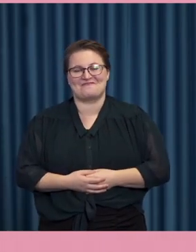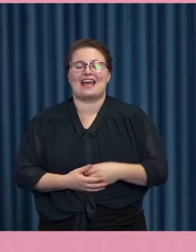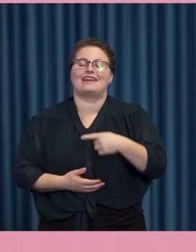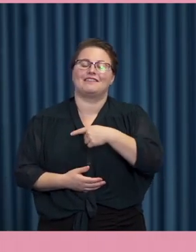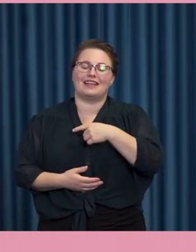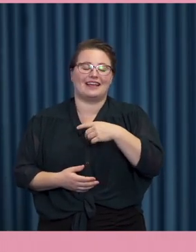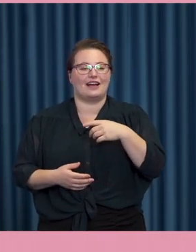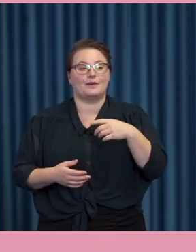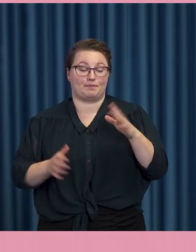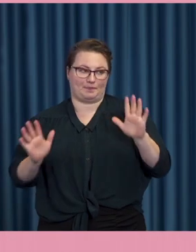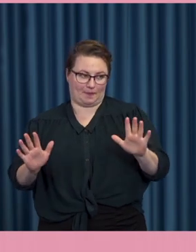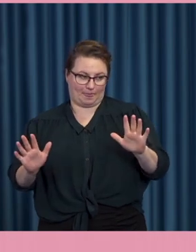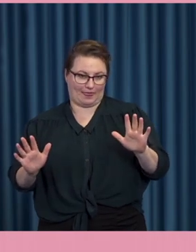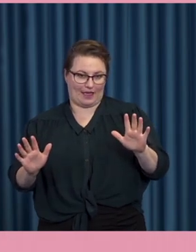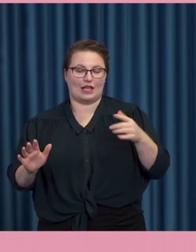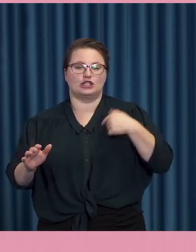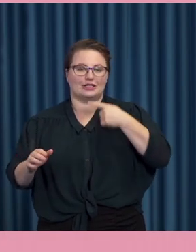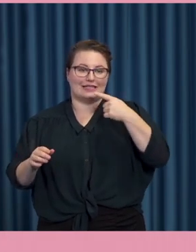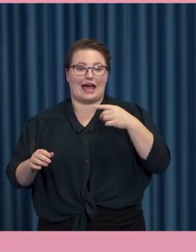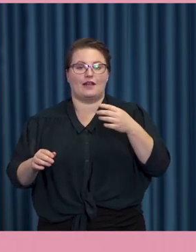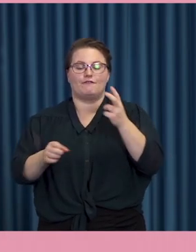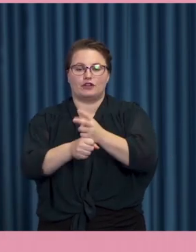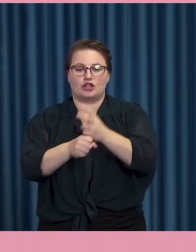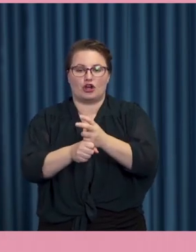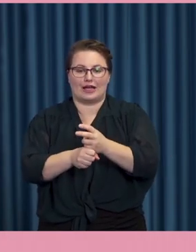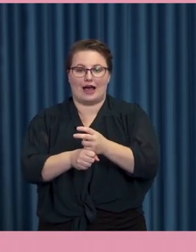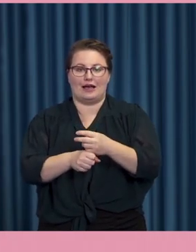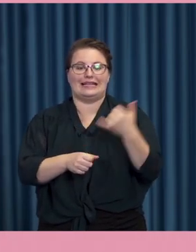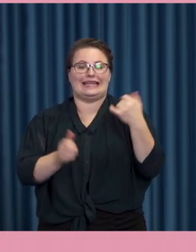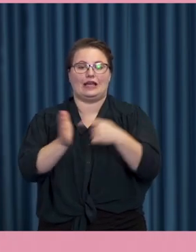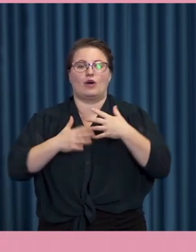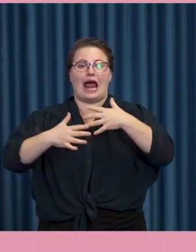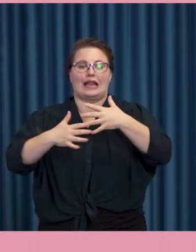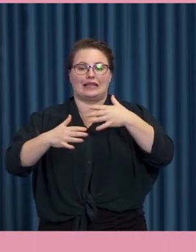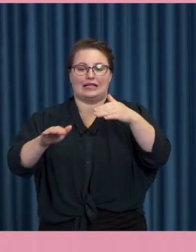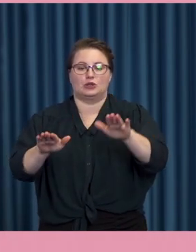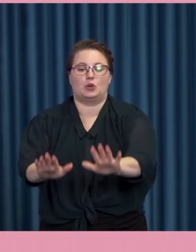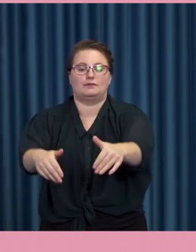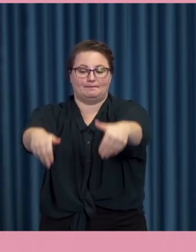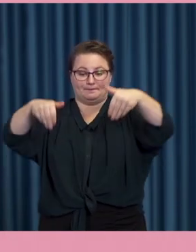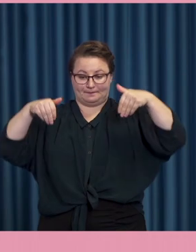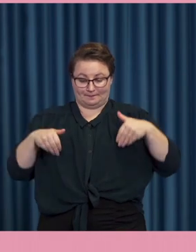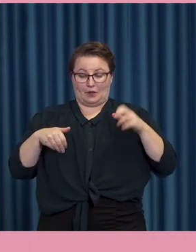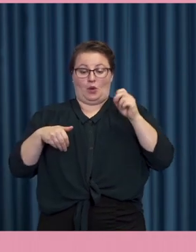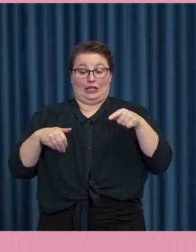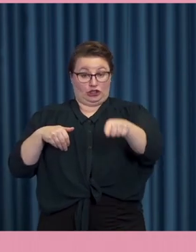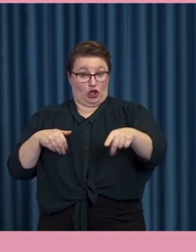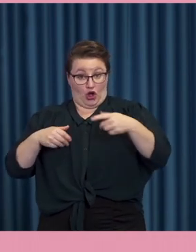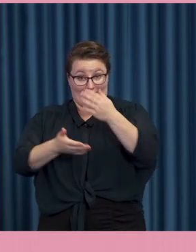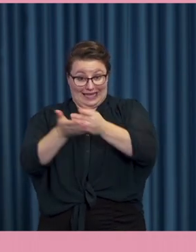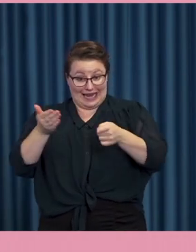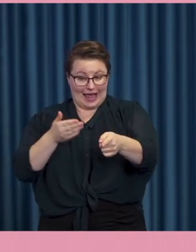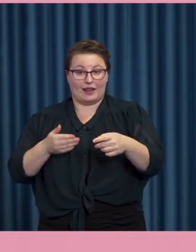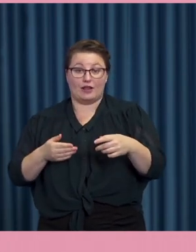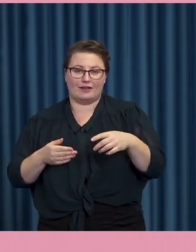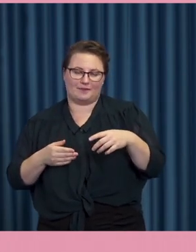bli duktigare på. Jag brukar säga så här, backa några steg, andas tio gånger och fundera på, ska jag verkligen dela det här? De gånger jag har delat ett